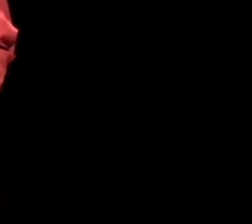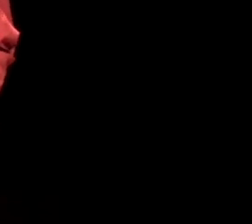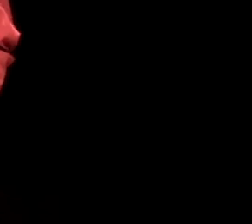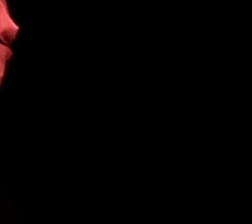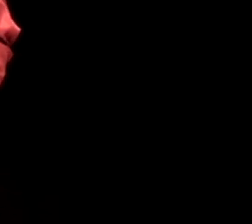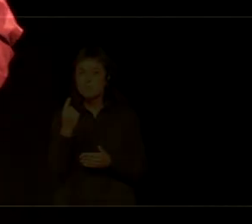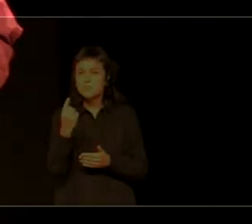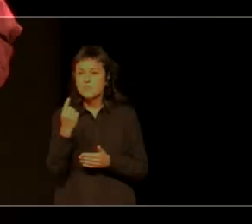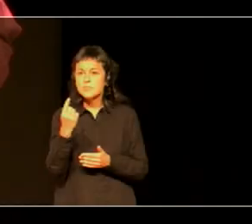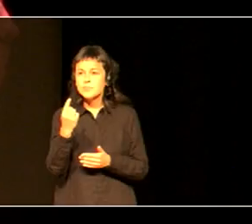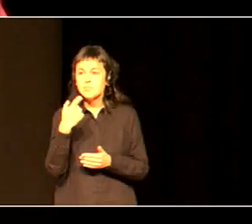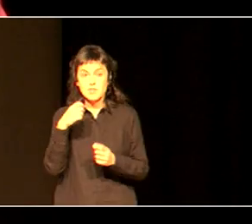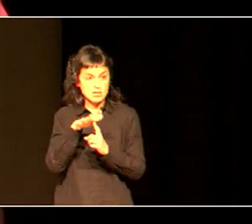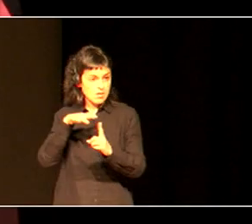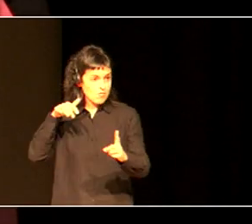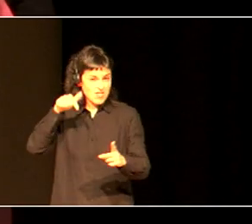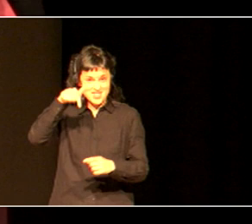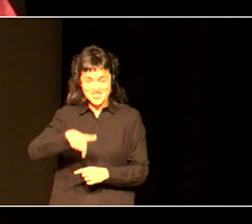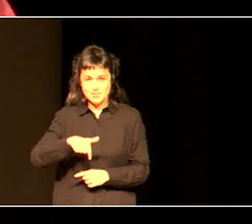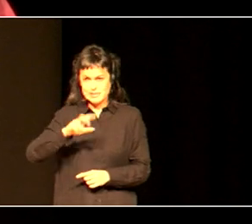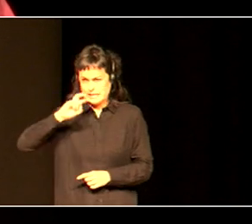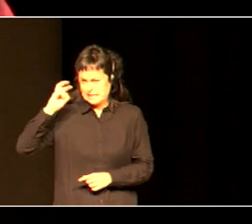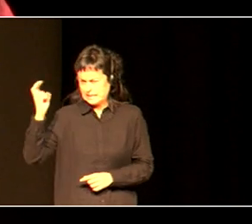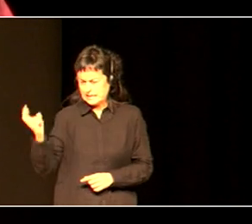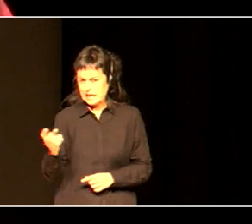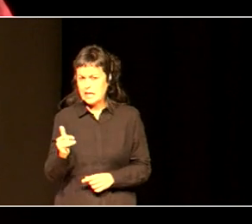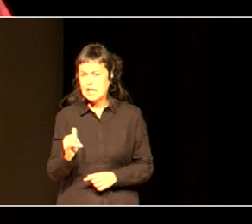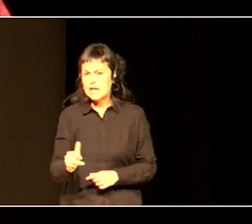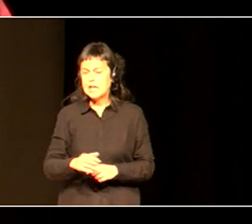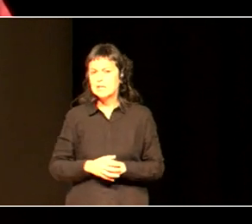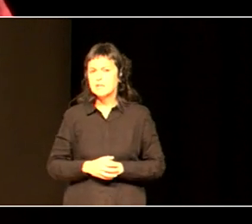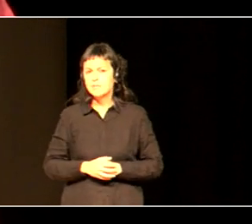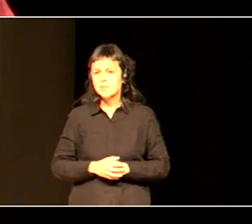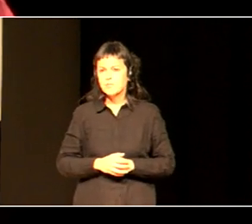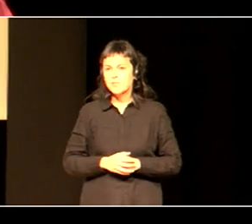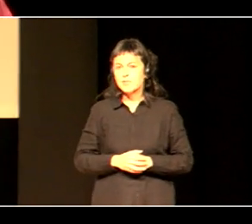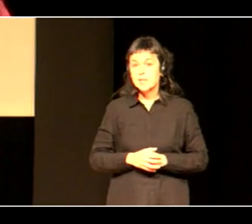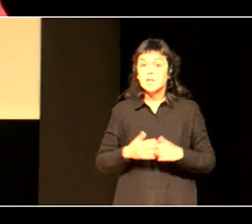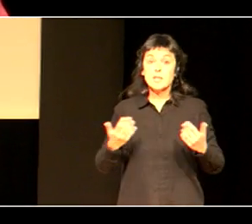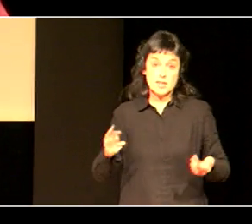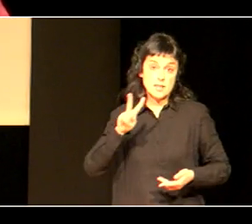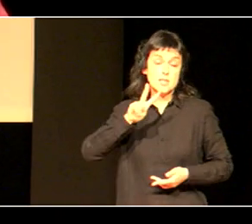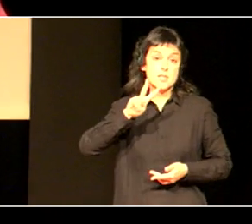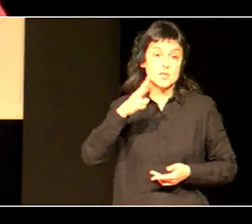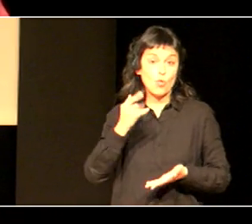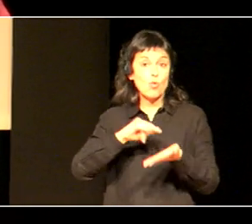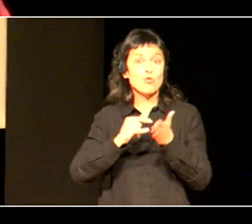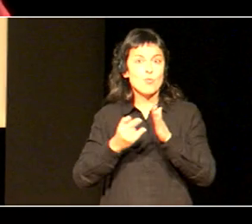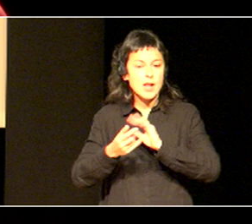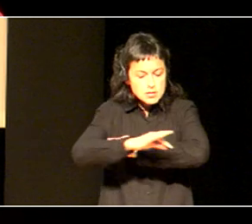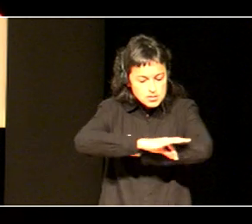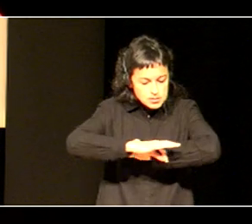foru honetan. Eta anistazuna izundugu bai, bigarren planau diseinatzeko. Ez gara